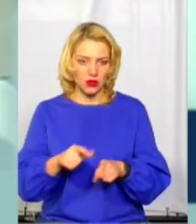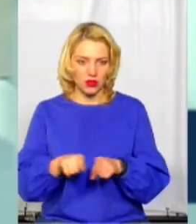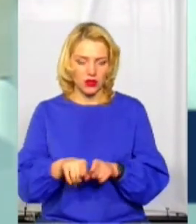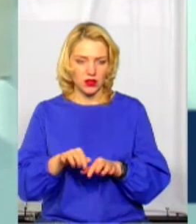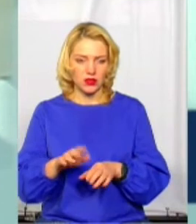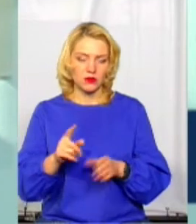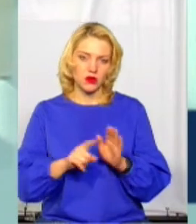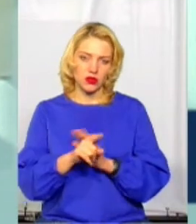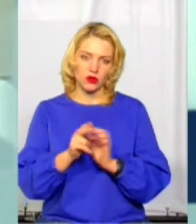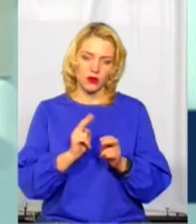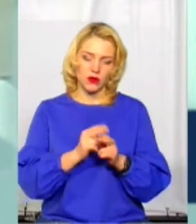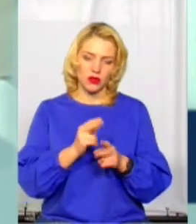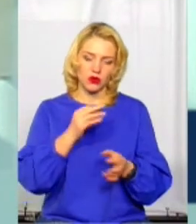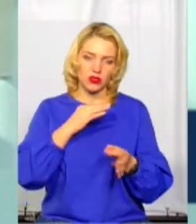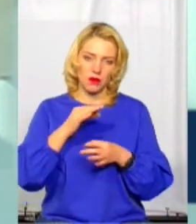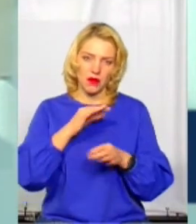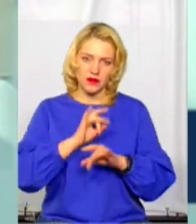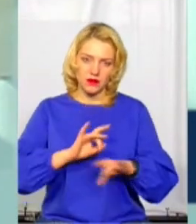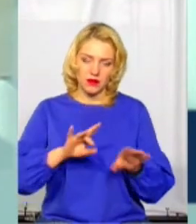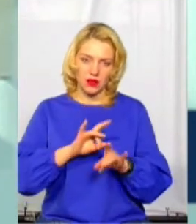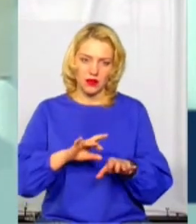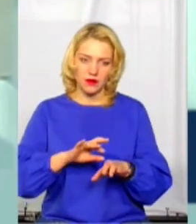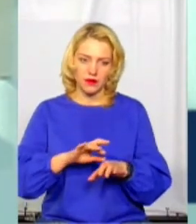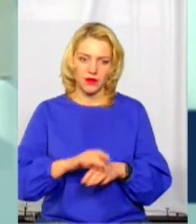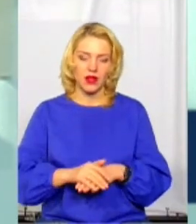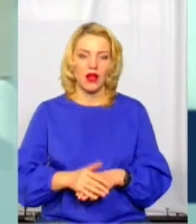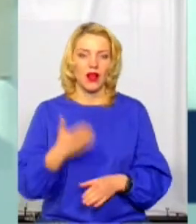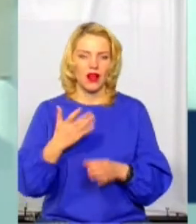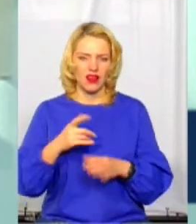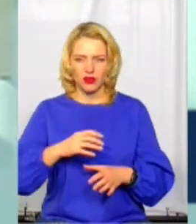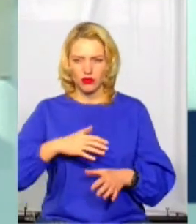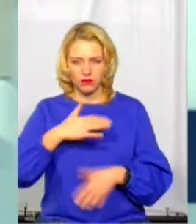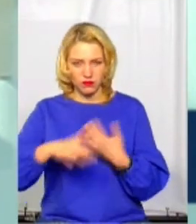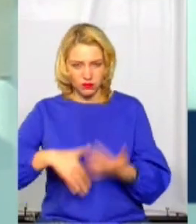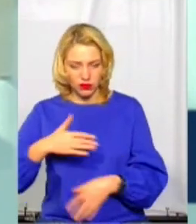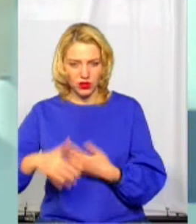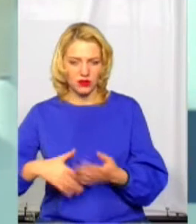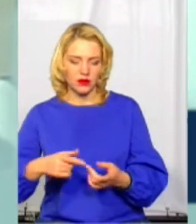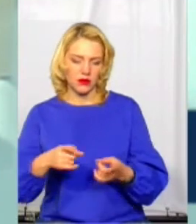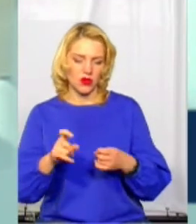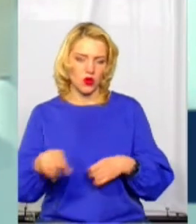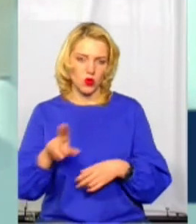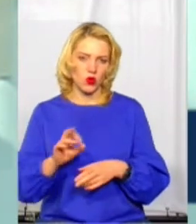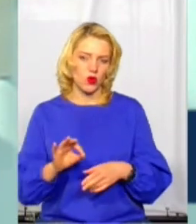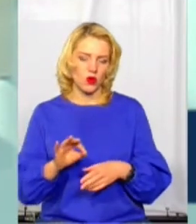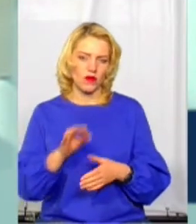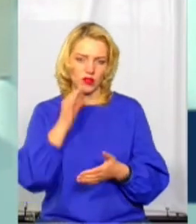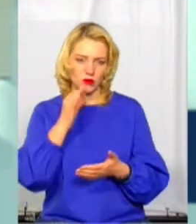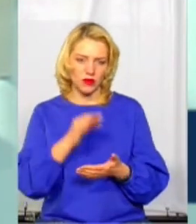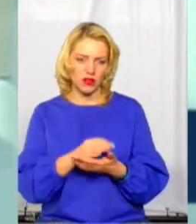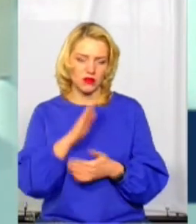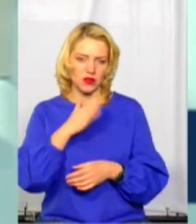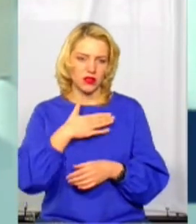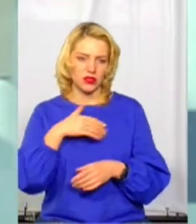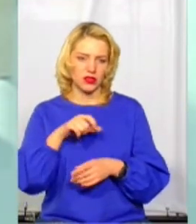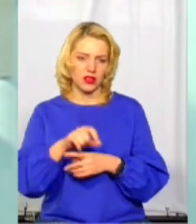проведена профілактична бесіда, а якщо вже це явне розпиття, то відповідно притягається до відповідальності. У нас є за це адміністративна відповідальність і наша